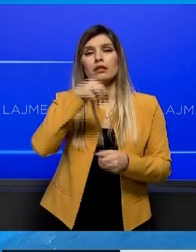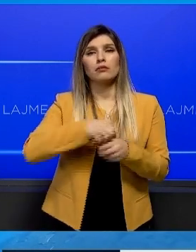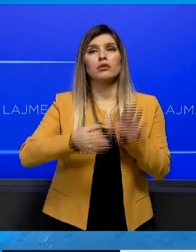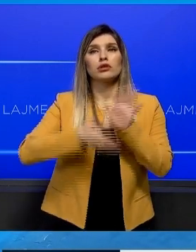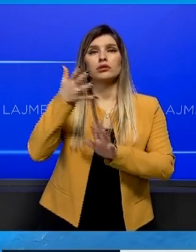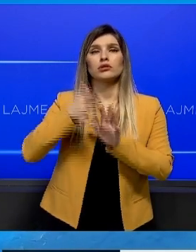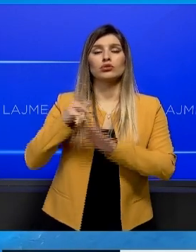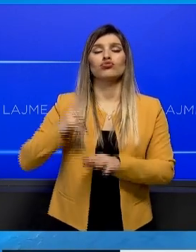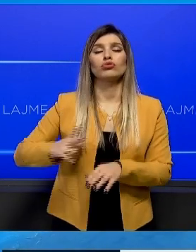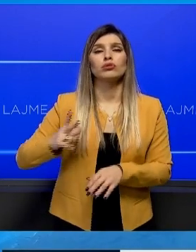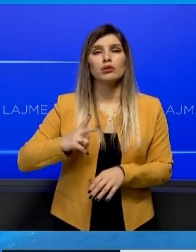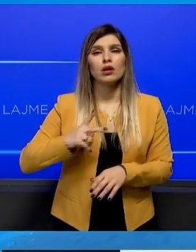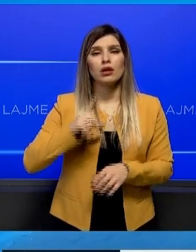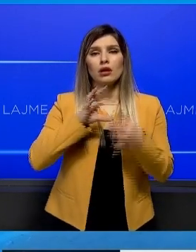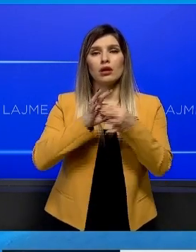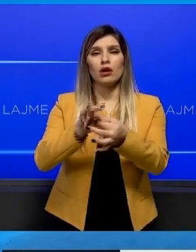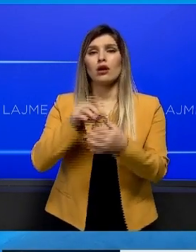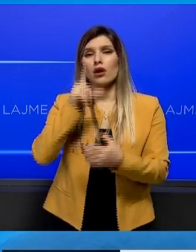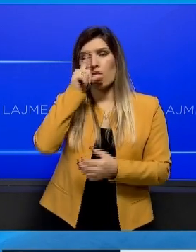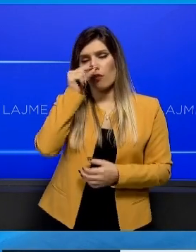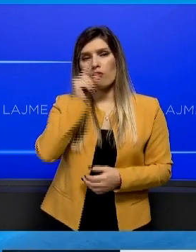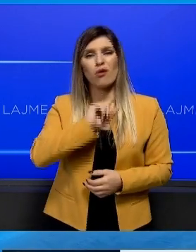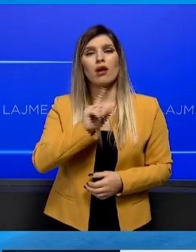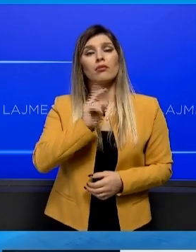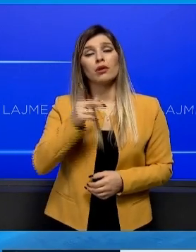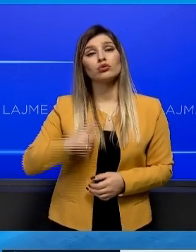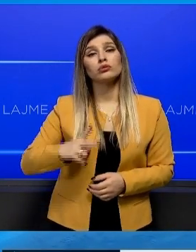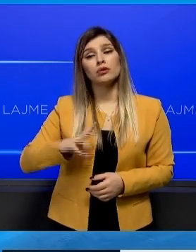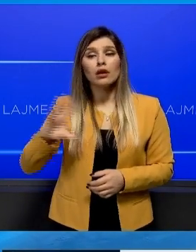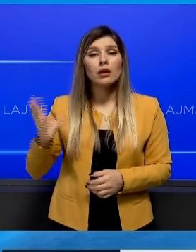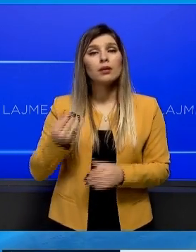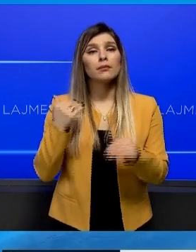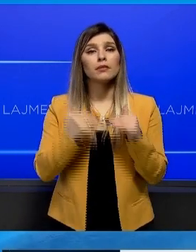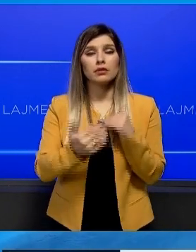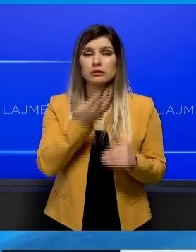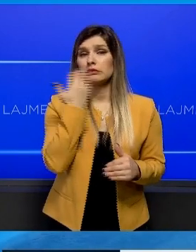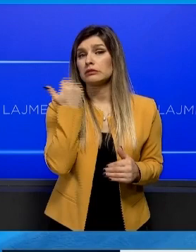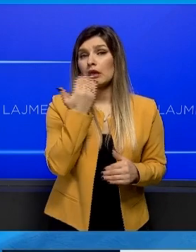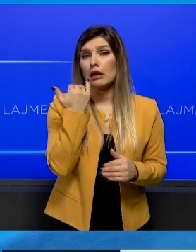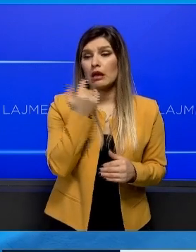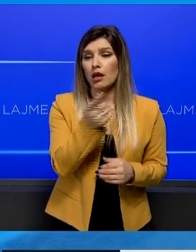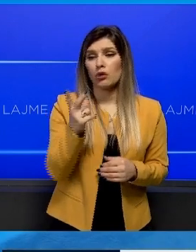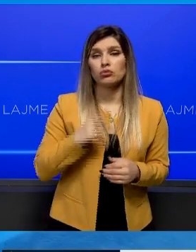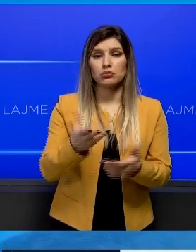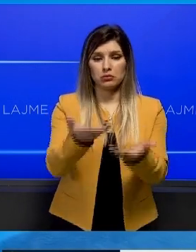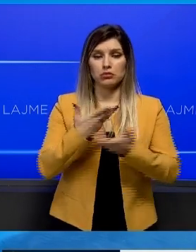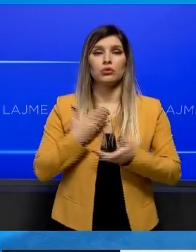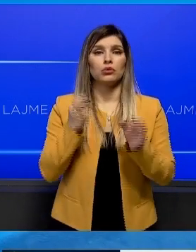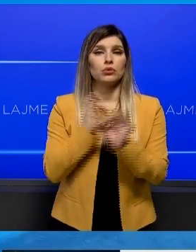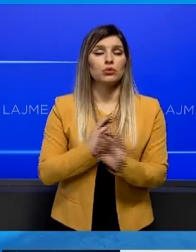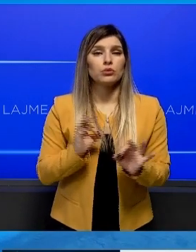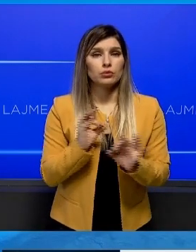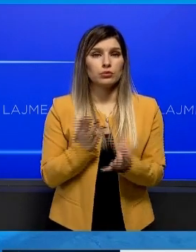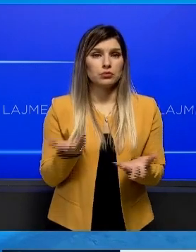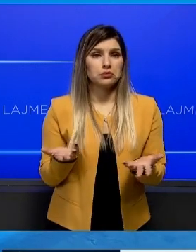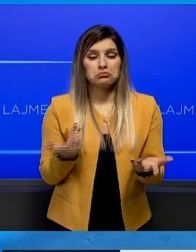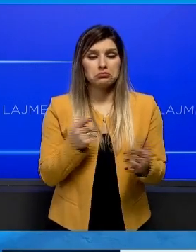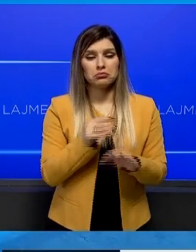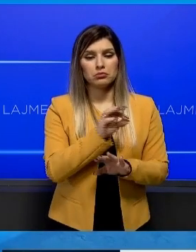qeveritare dhe aty në komunale, atëhere qytetarët në fakt nuk përfitojnë asë qënë, këtë aspekt.